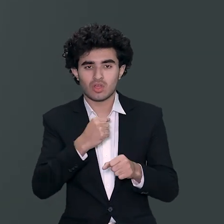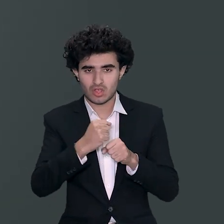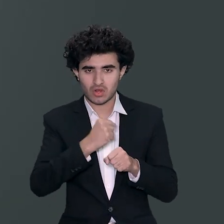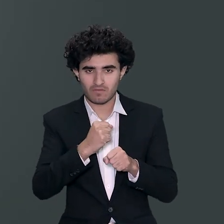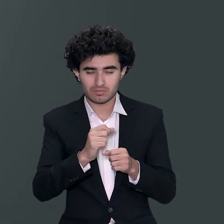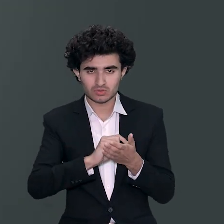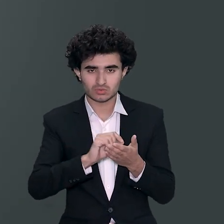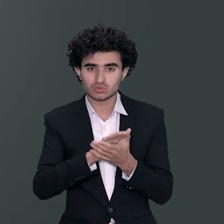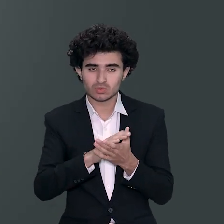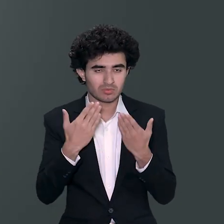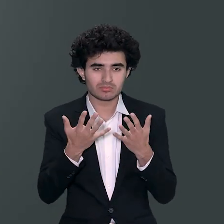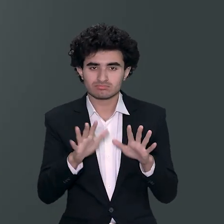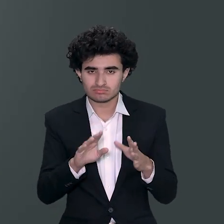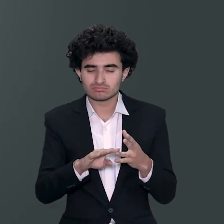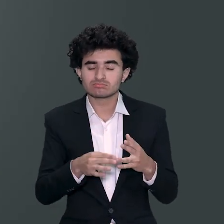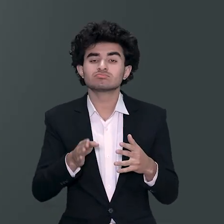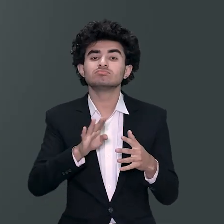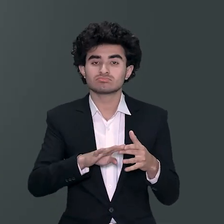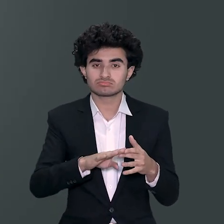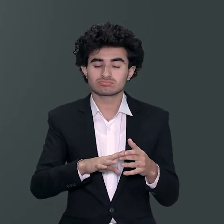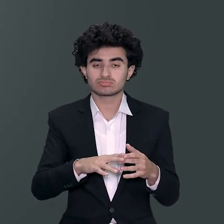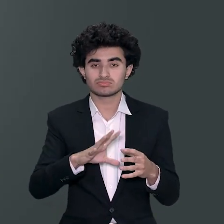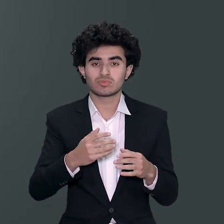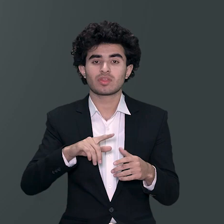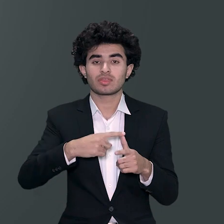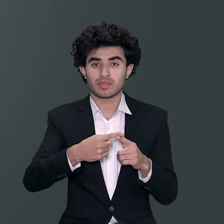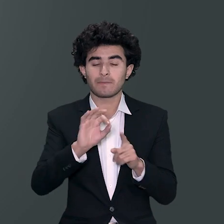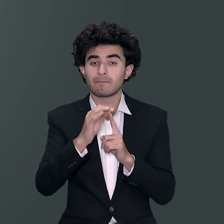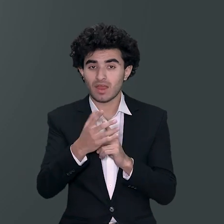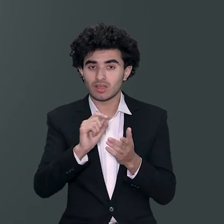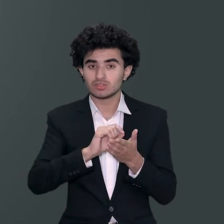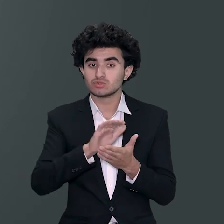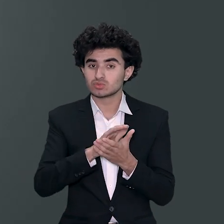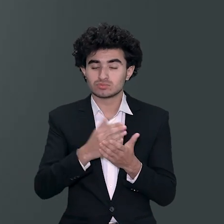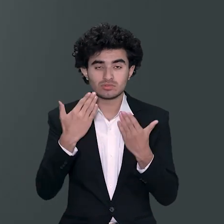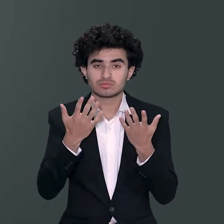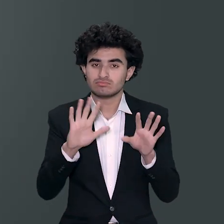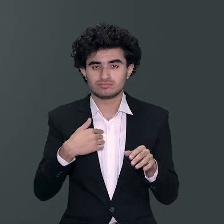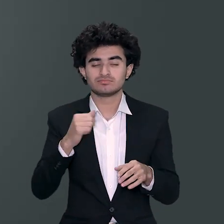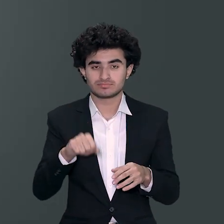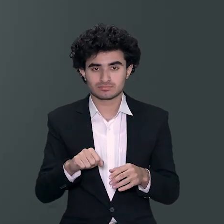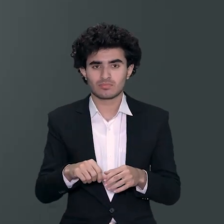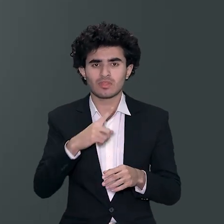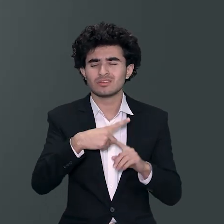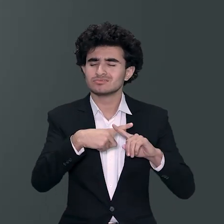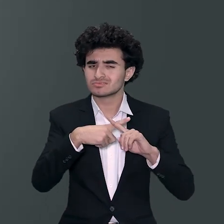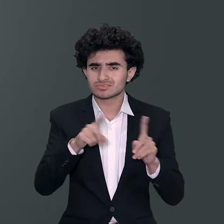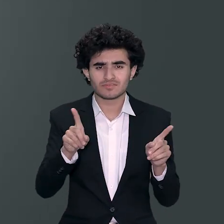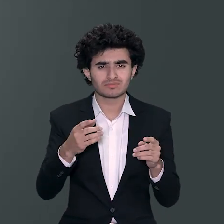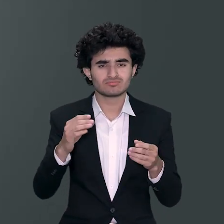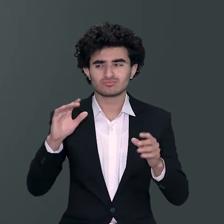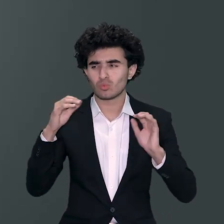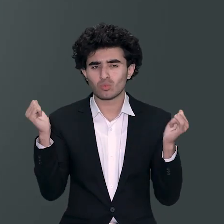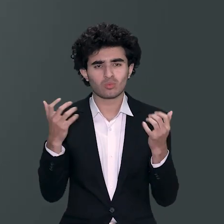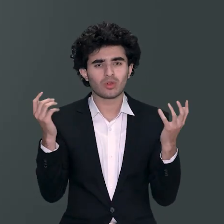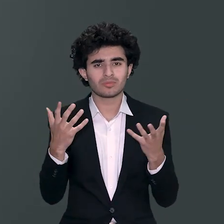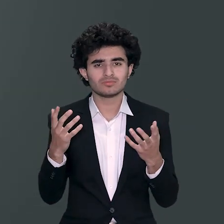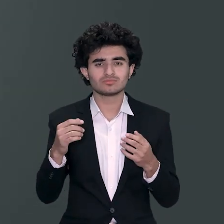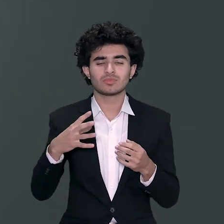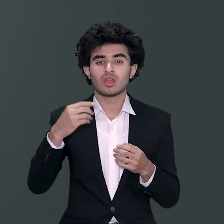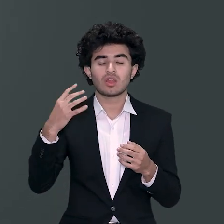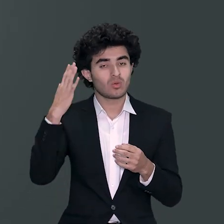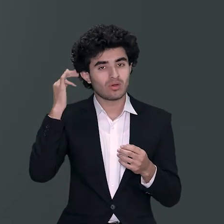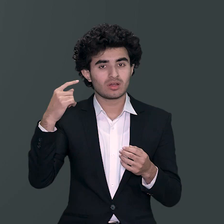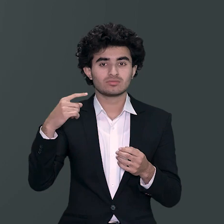حاصل کی ہے ایک بڑا مختلف انوائرمنٹ تھا ایک بڑا مختلف سکوپ تھا اس وقت کا جو آج شاید کہ بہت سارے لوگ ریلیٹ بھی نہ کر